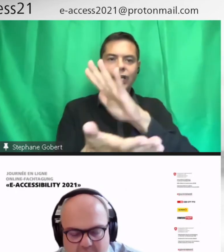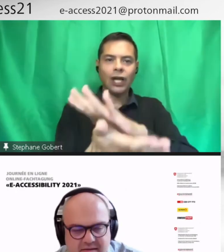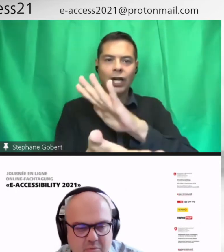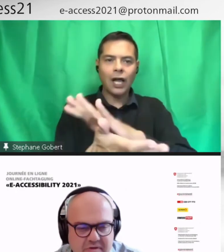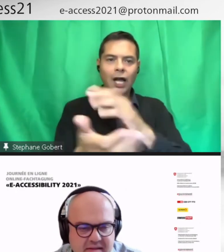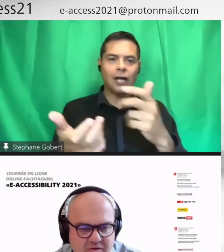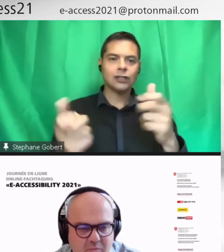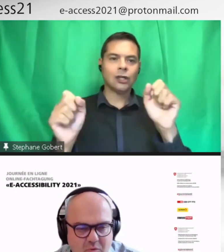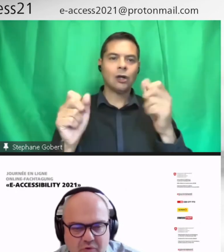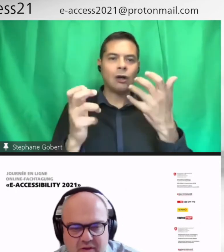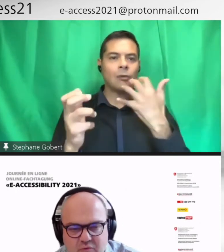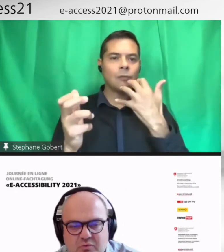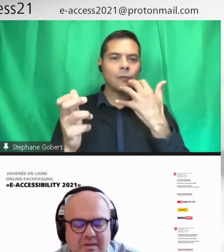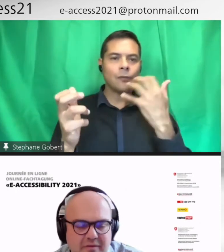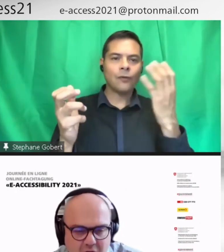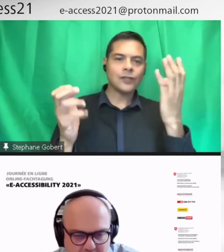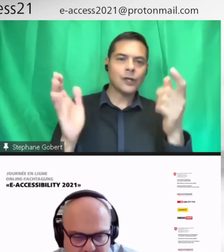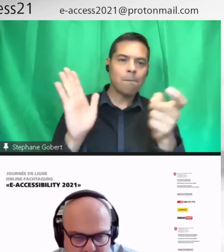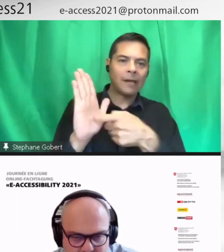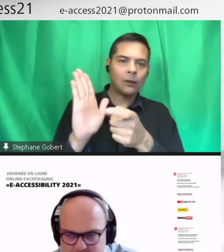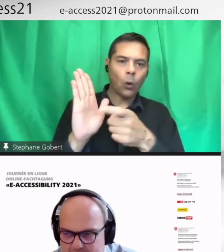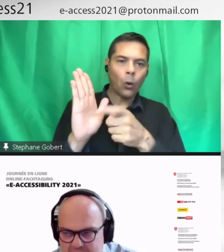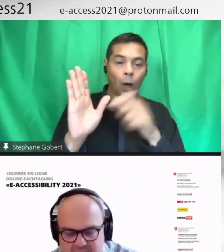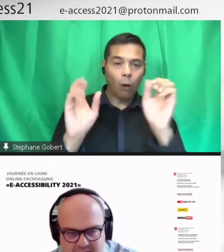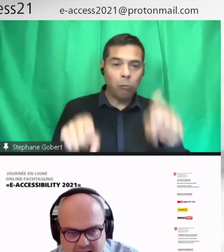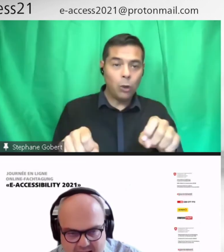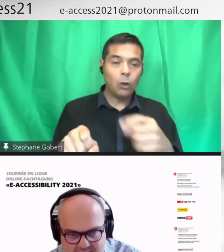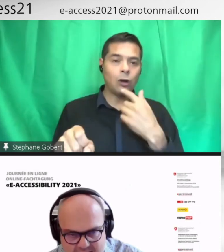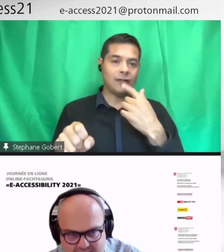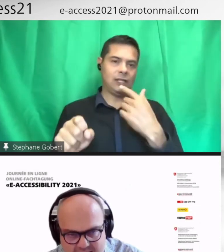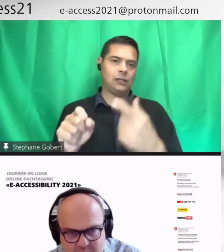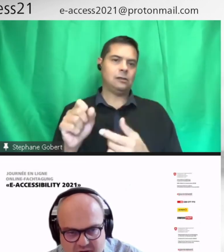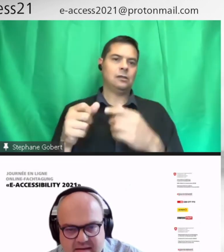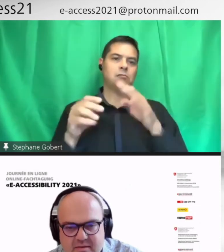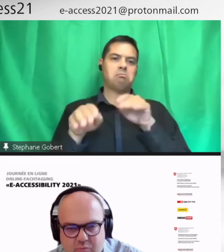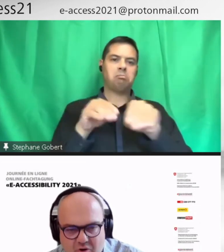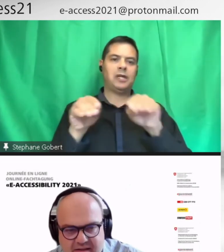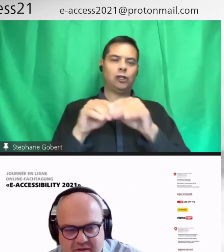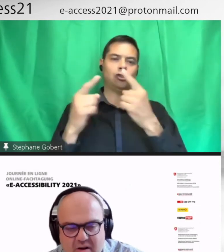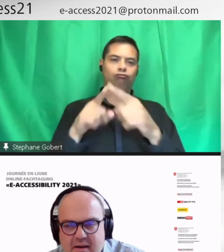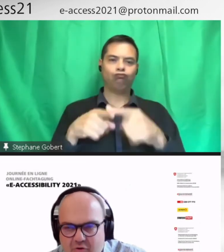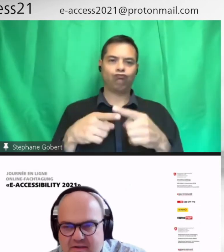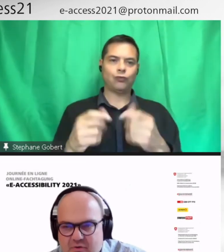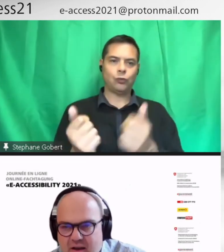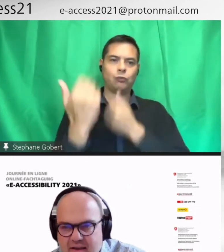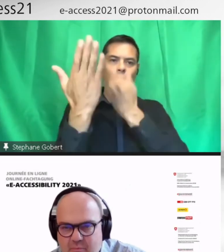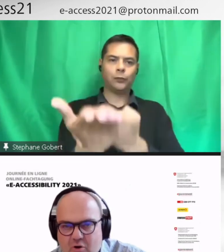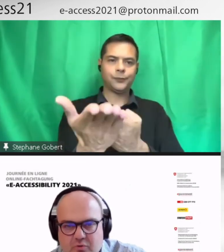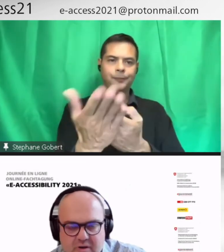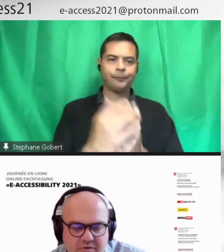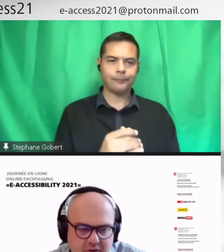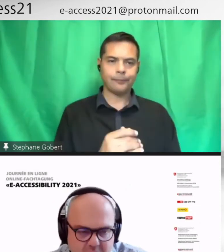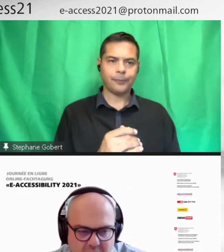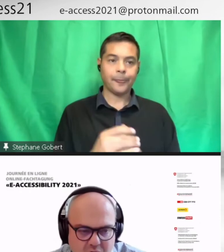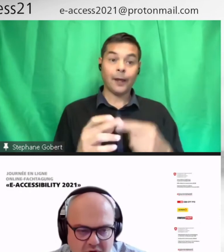Les apprentissages sont proposés sous différentes formes. Et puis, pour l'enseignant, les informations en arrière-plan. Il y